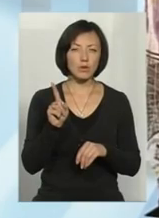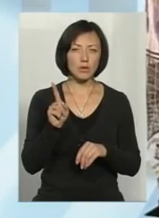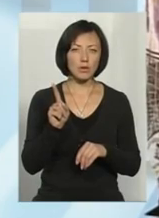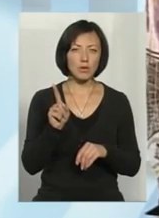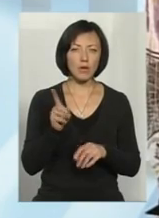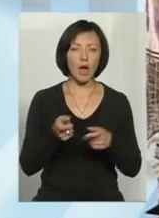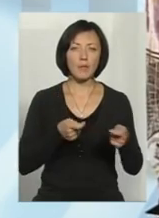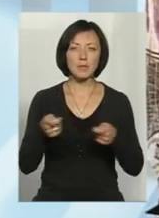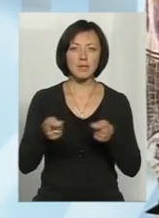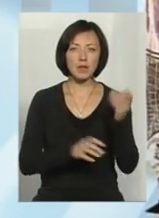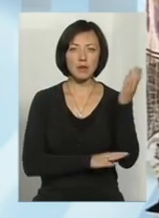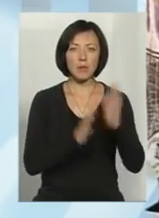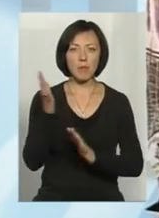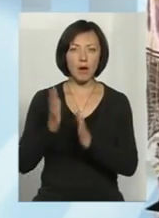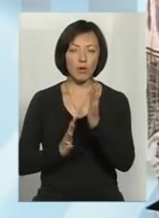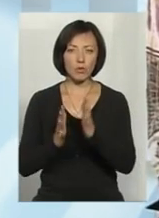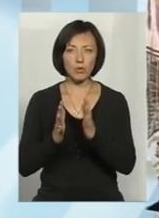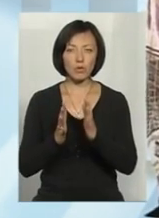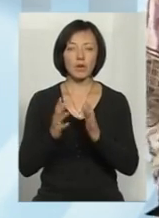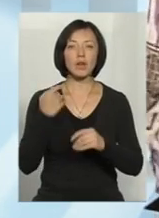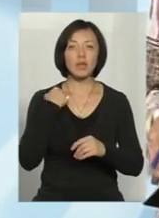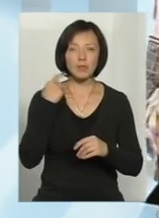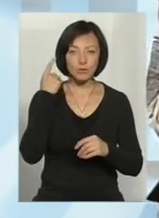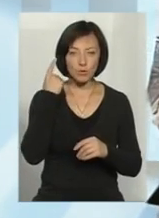що адміністрація парку... Алло.